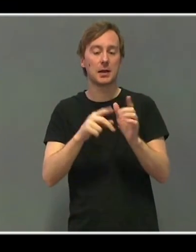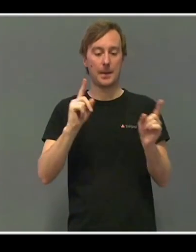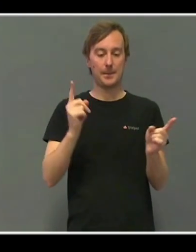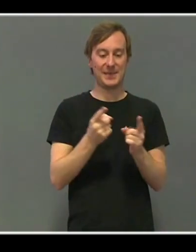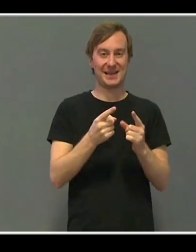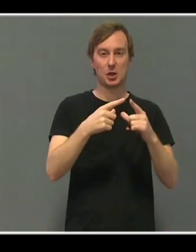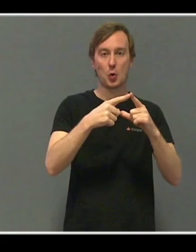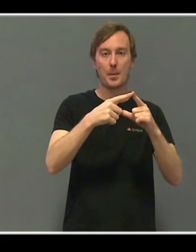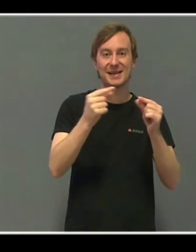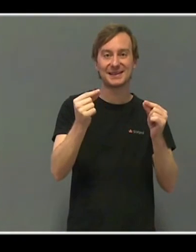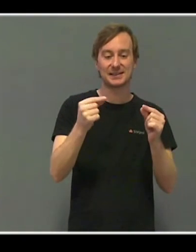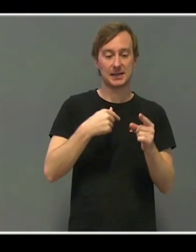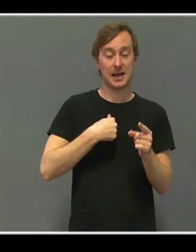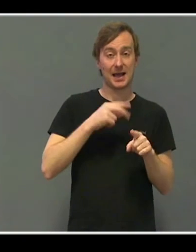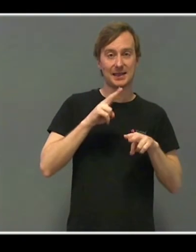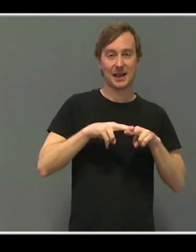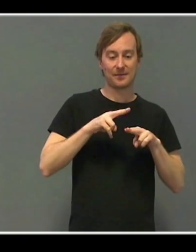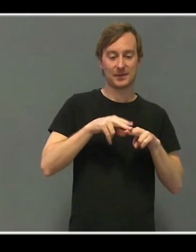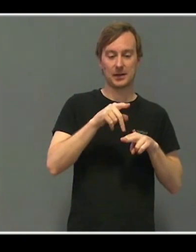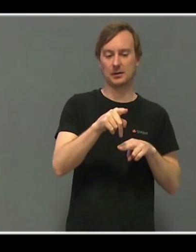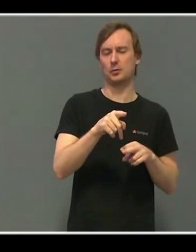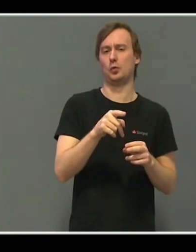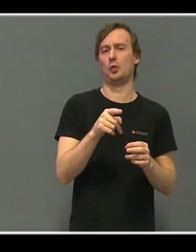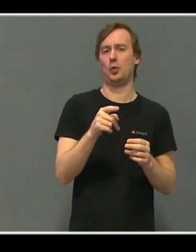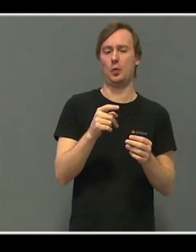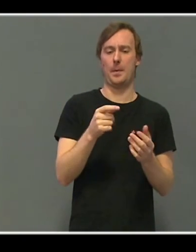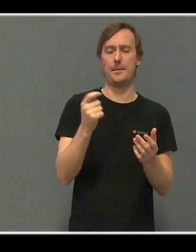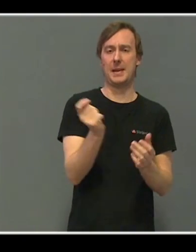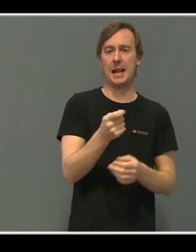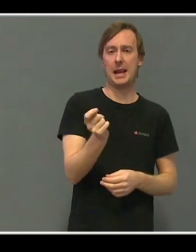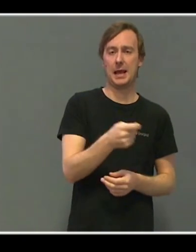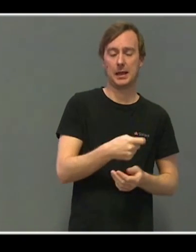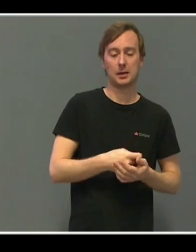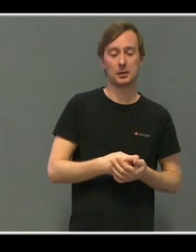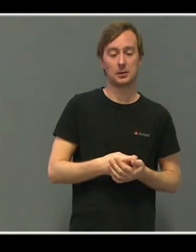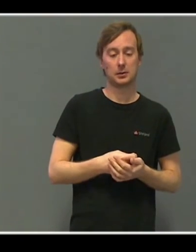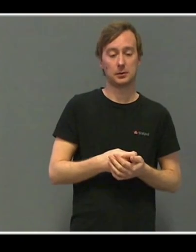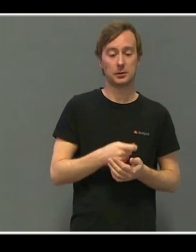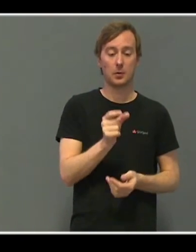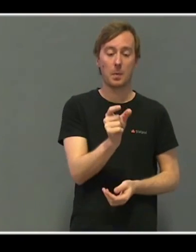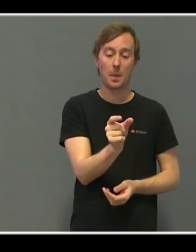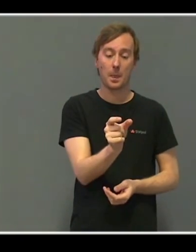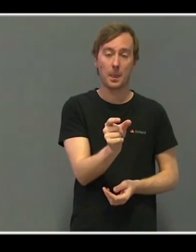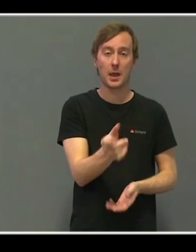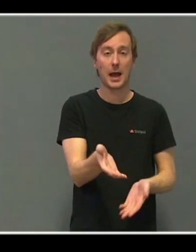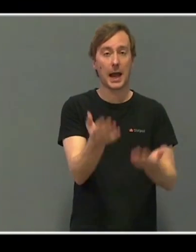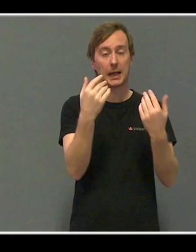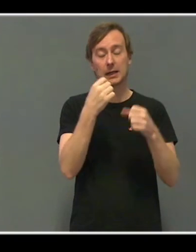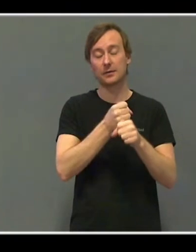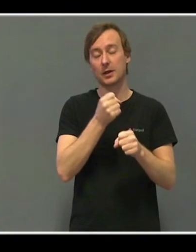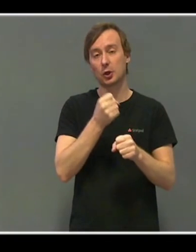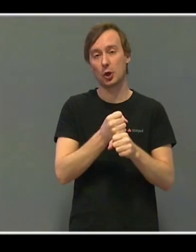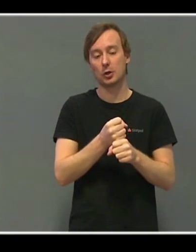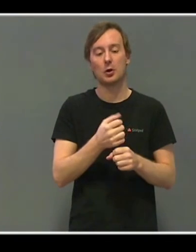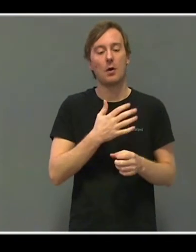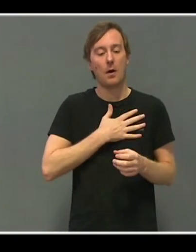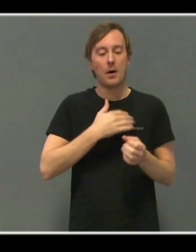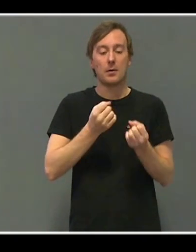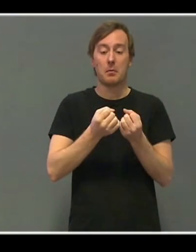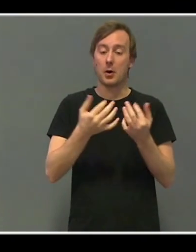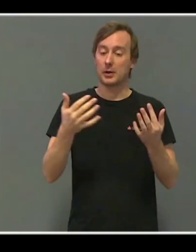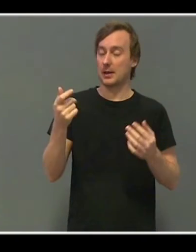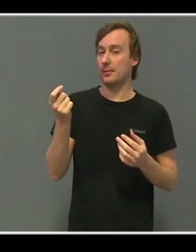nevnte jeg, det er jo, det koster jo nesten ingenting, og er et pittelite verktøy. Så det finnes jo mange rimelige muligheter.